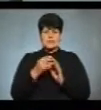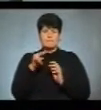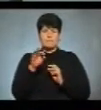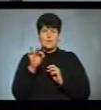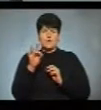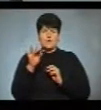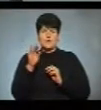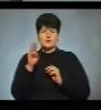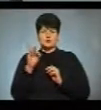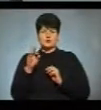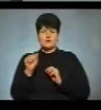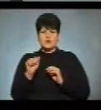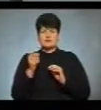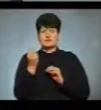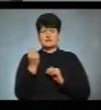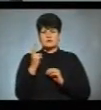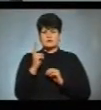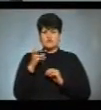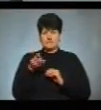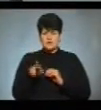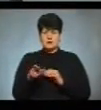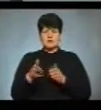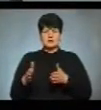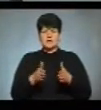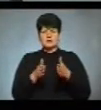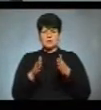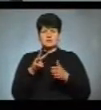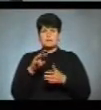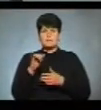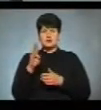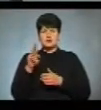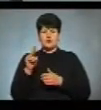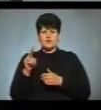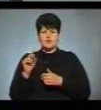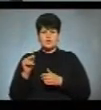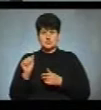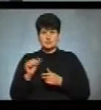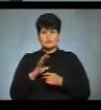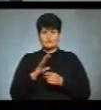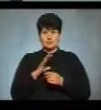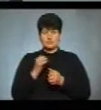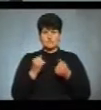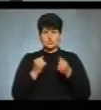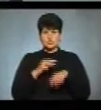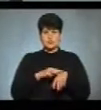який у момент ДТП 12 квітня на дорозі Мишковичі-Порошова перебував в автомобілі поліцейських.